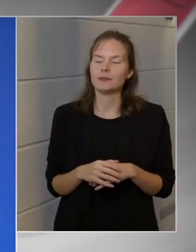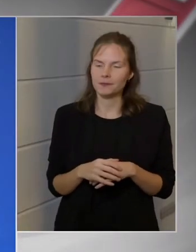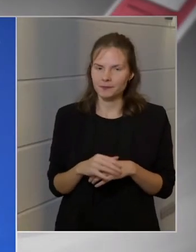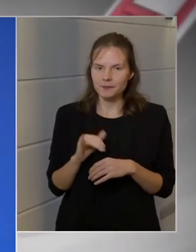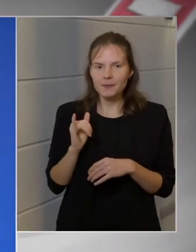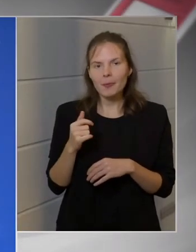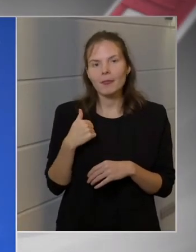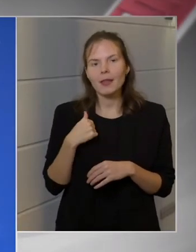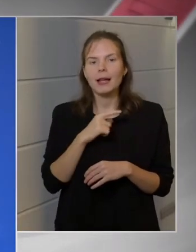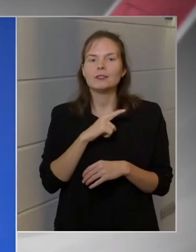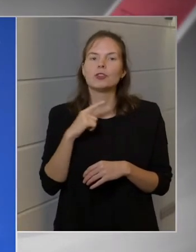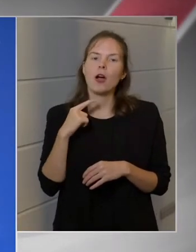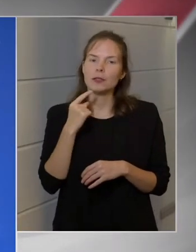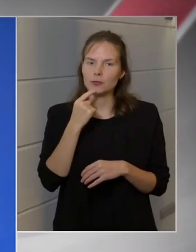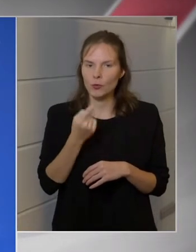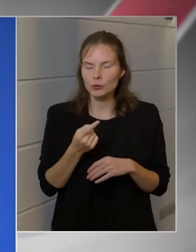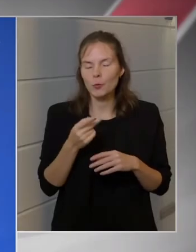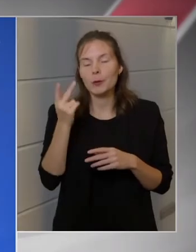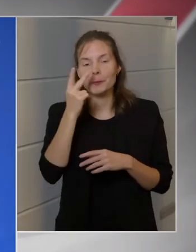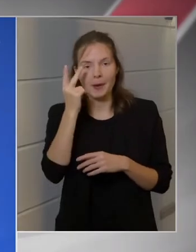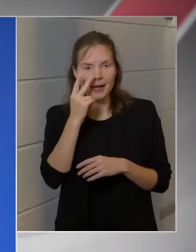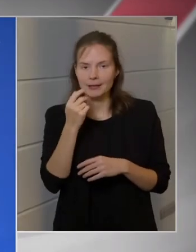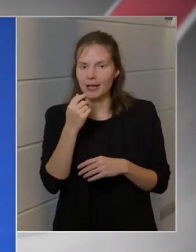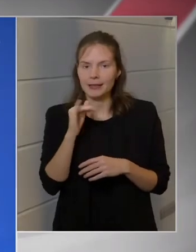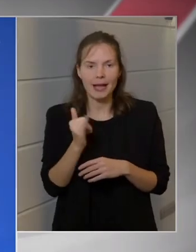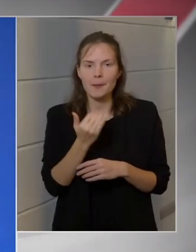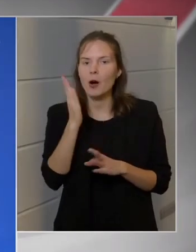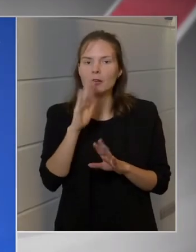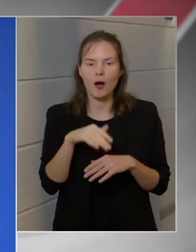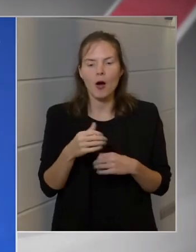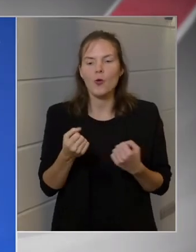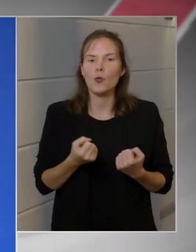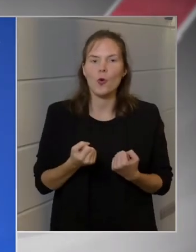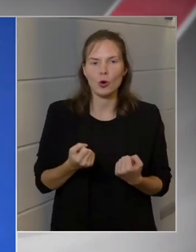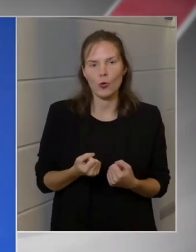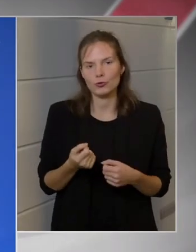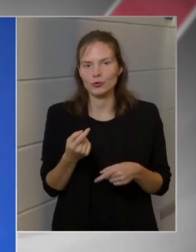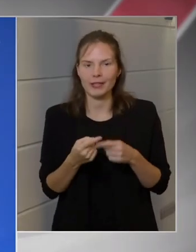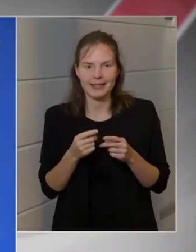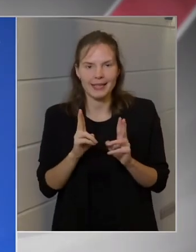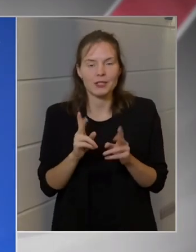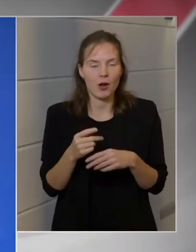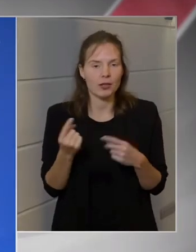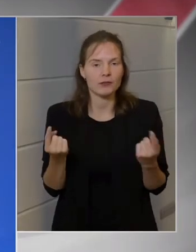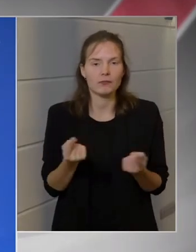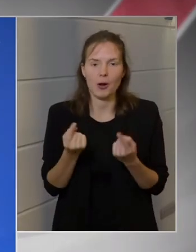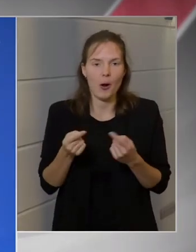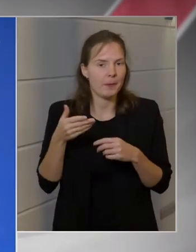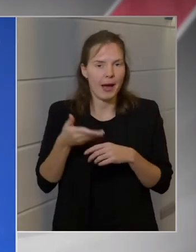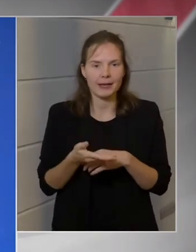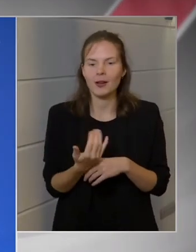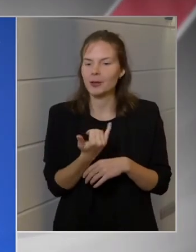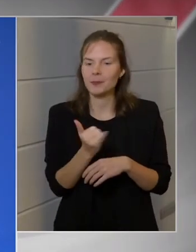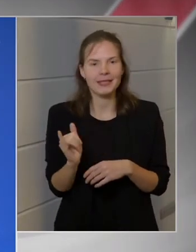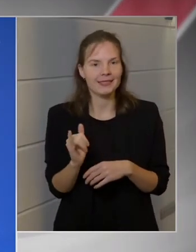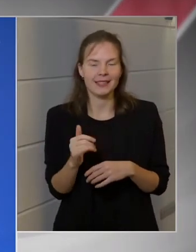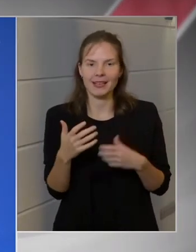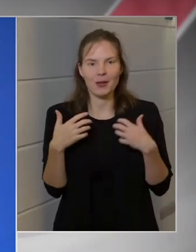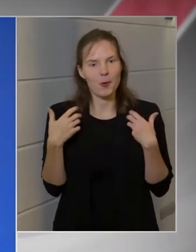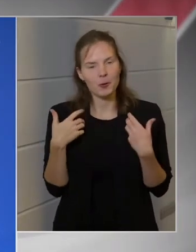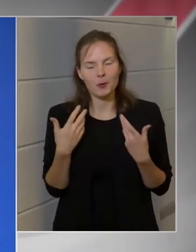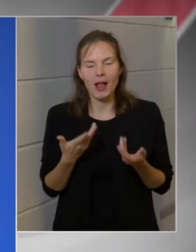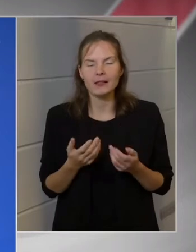Én csak azt mondom, hogy természetesen az nem baj, hogyha humoros része is van egy választási kampánynak, ennek mindenjelen örülhetünk.